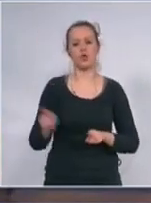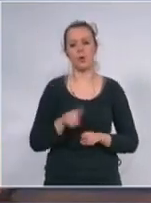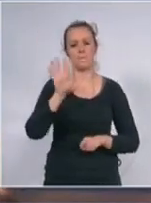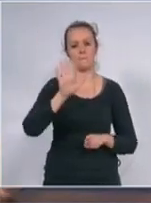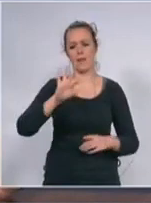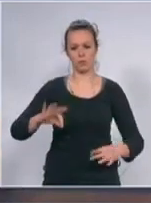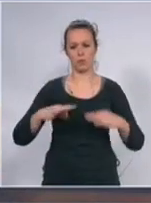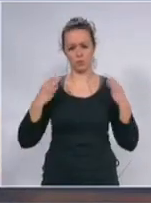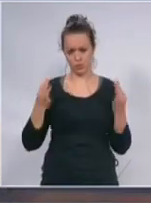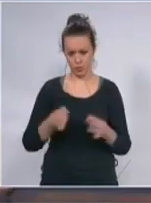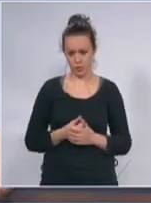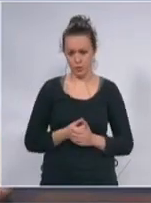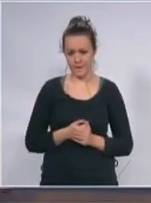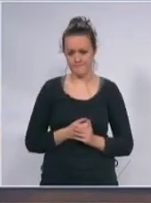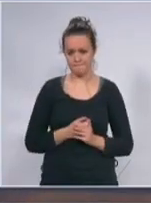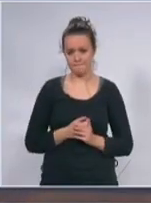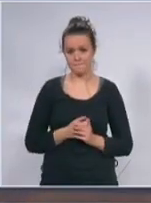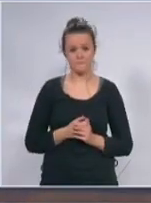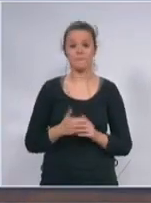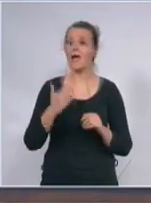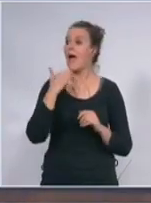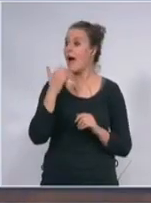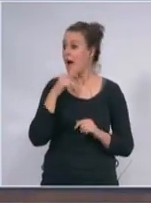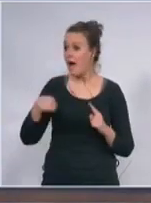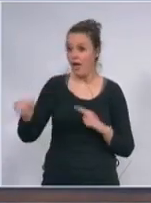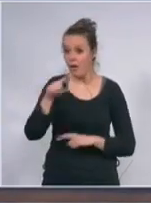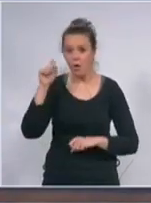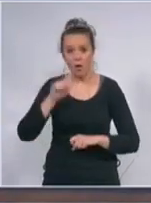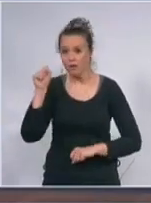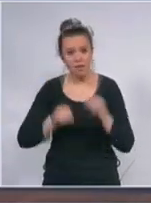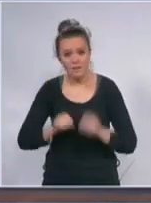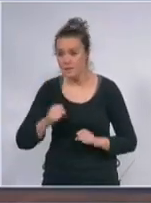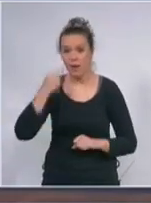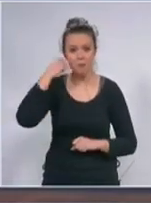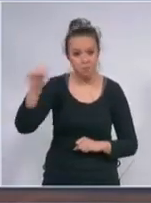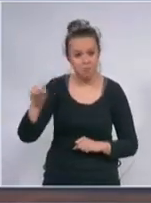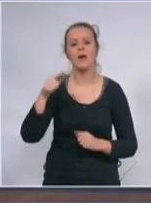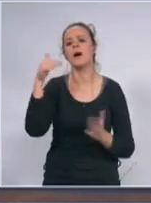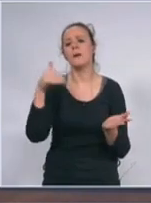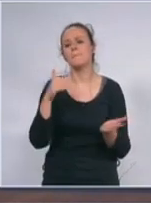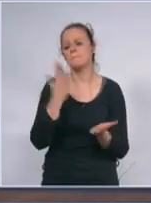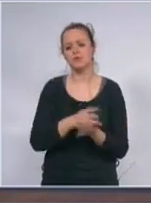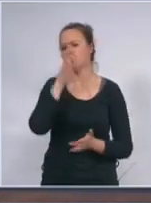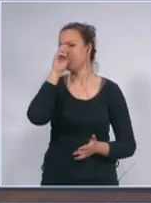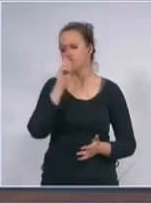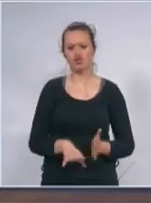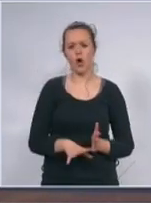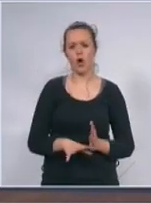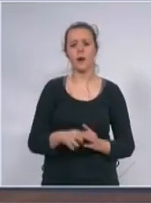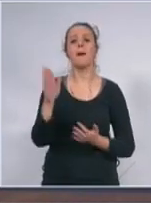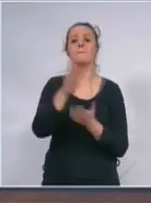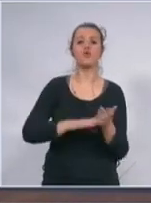biti ništa u odnosu na ono što sledi ukoliko i to ne budemo poštovali dakle bit će posle toga od 13